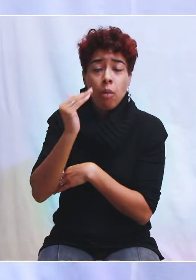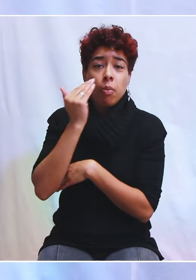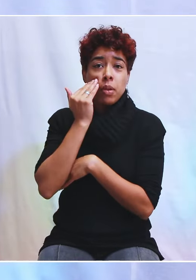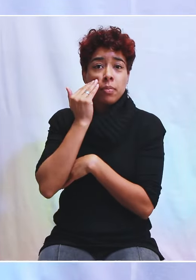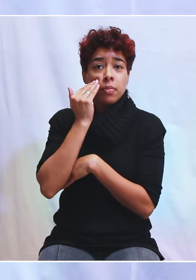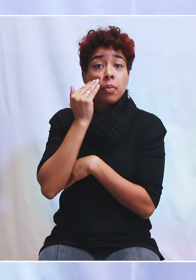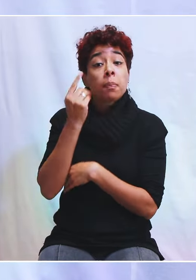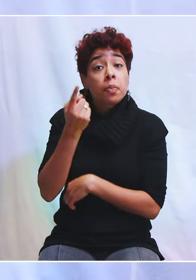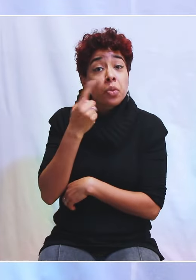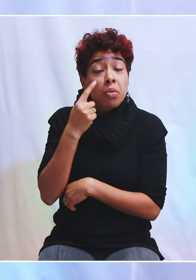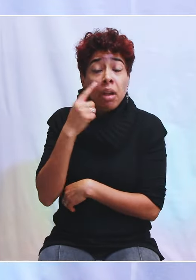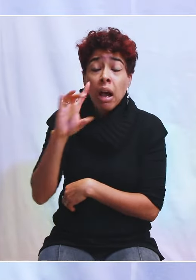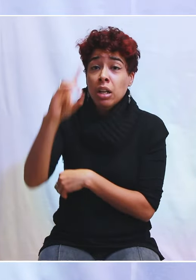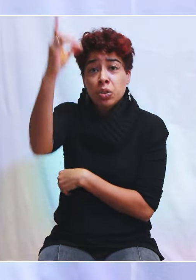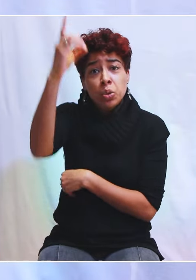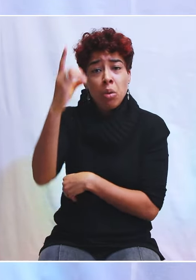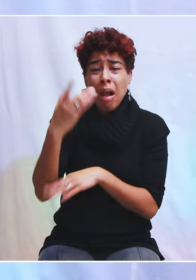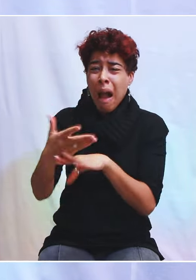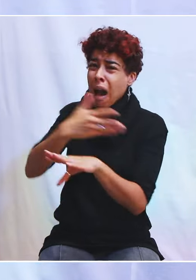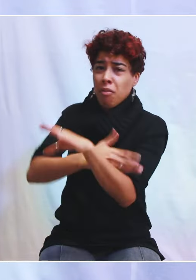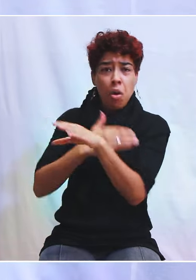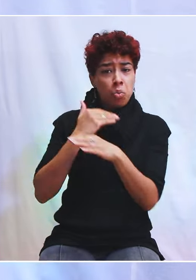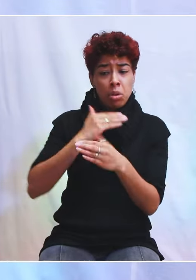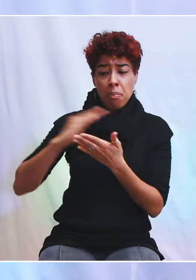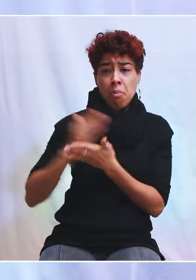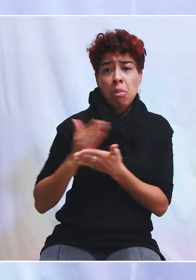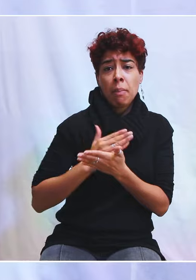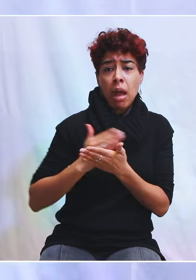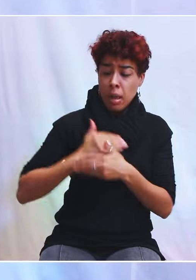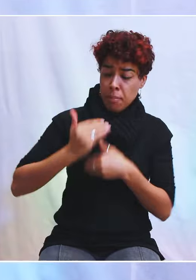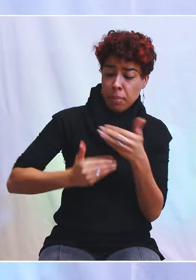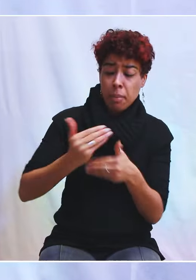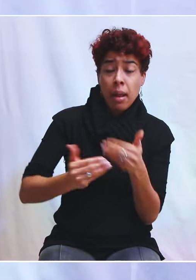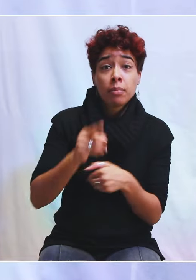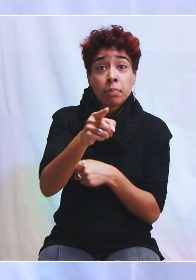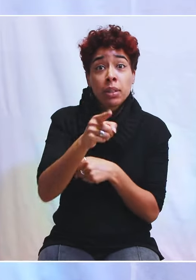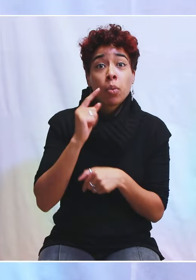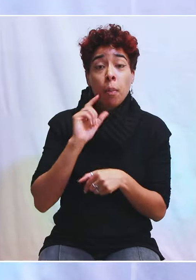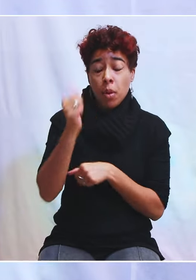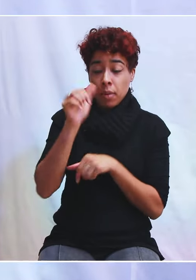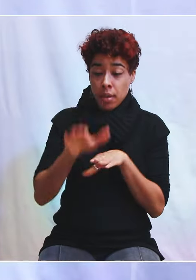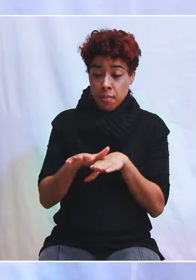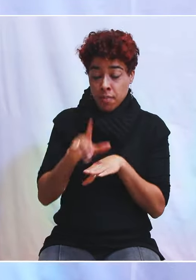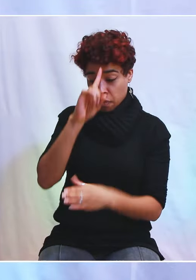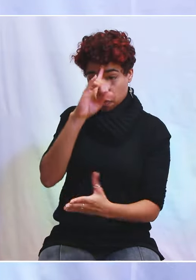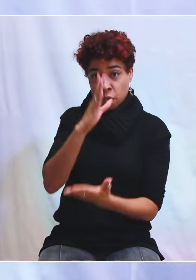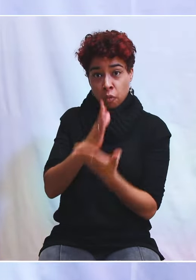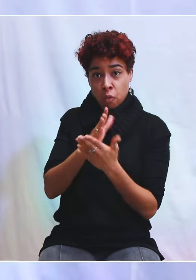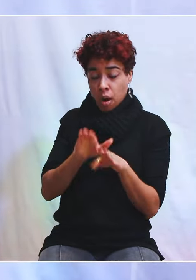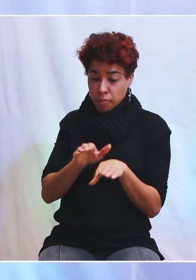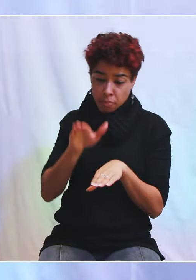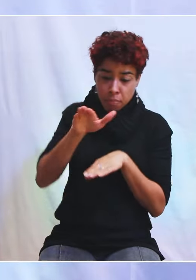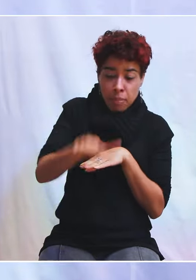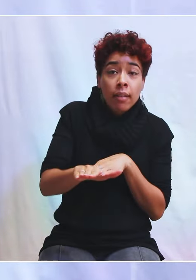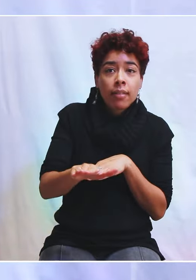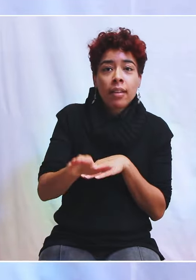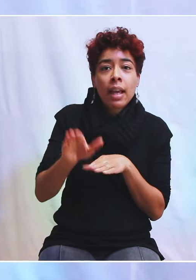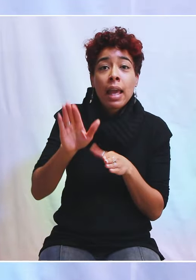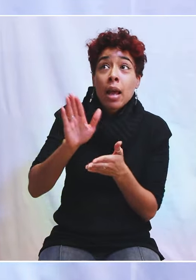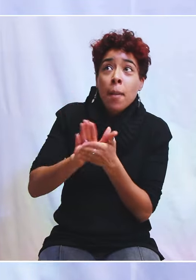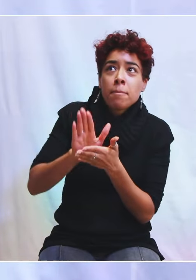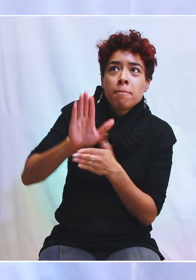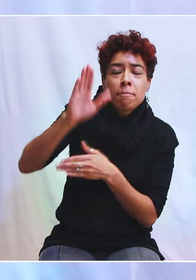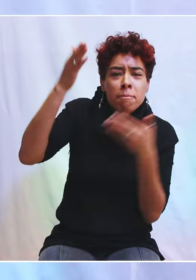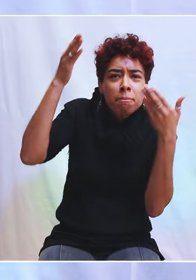a déjà planifié les choses à l'avance. Et c'est quand tu commences à faire un pas de foi que tu saisis, en fait, des bénédictions que Dieu a déjà